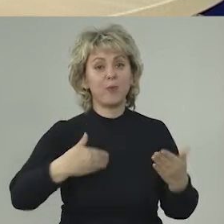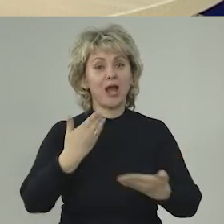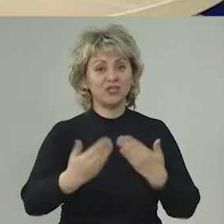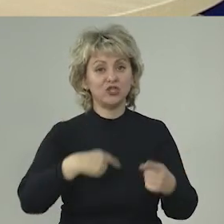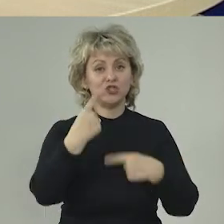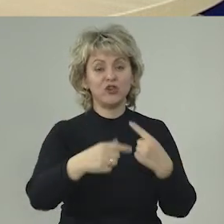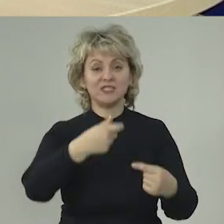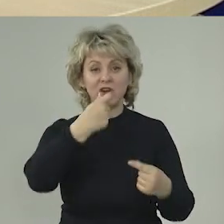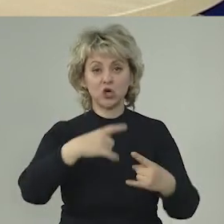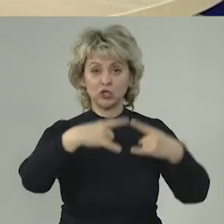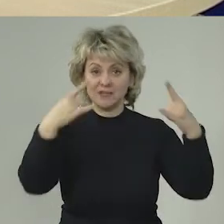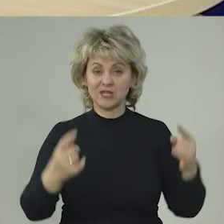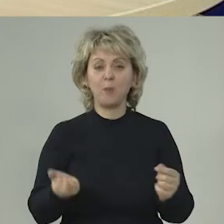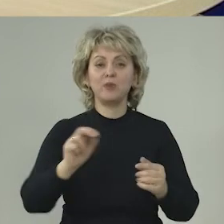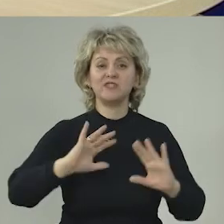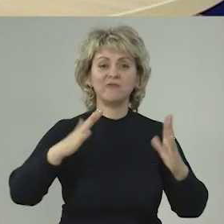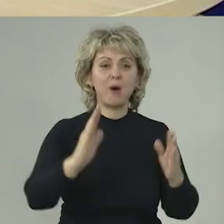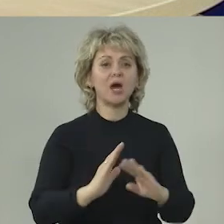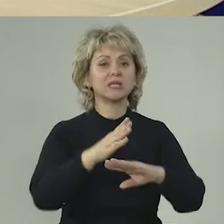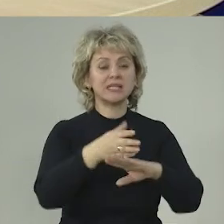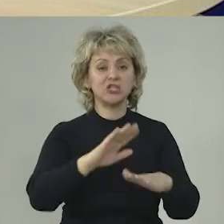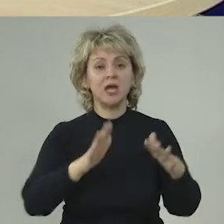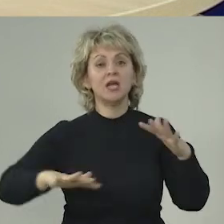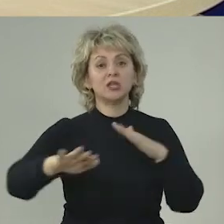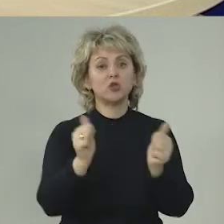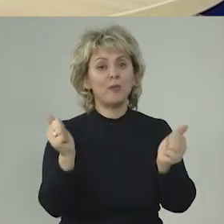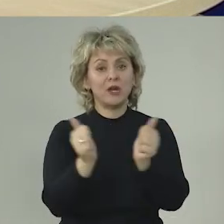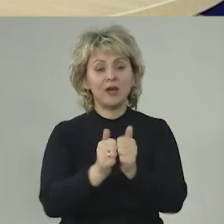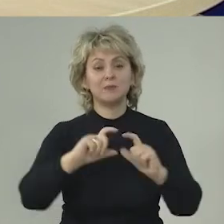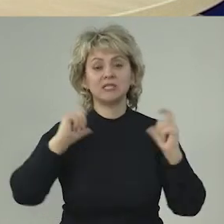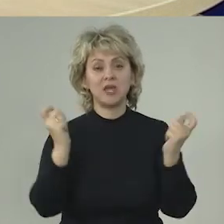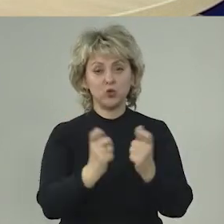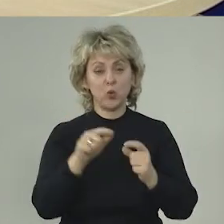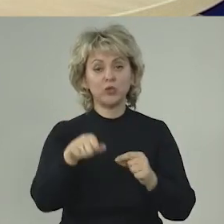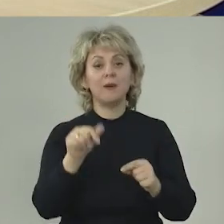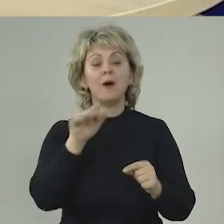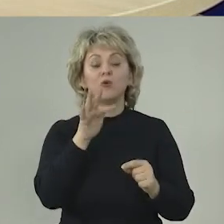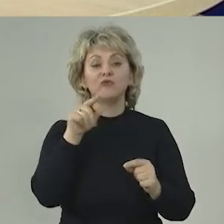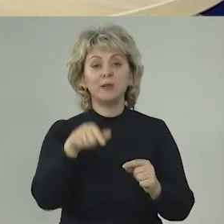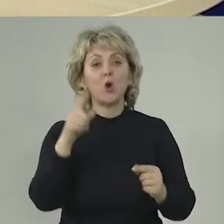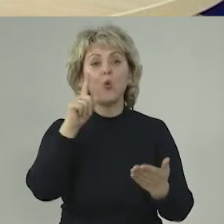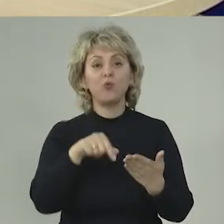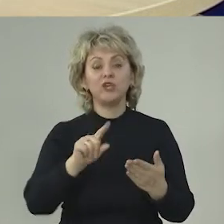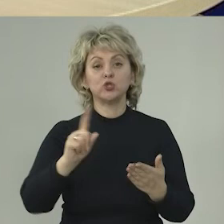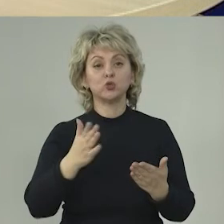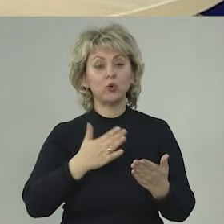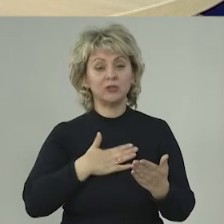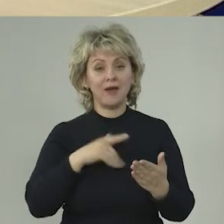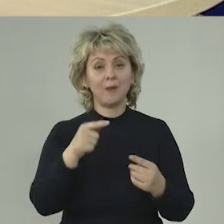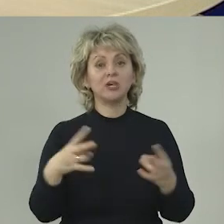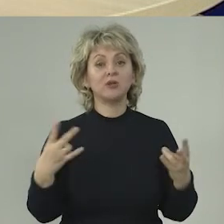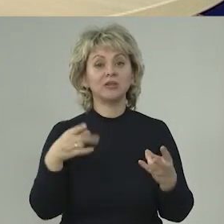пройти через Ворошиловский мост, прийти в парк, зайти на территорию, прилегающую к стадиону, к тому времени, уверен, что нам